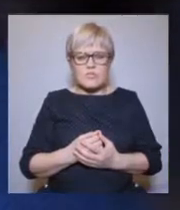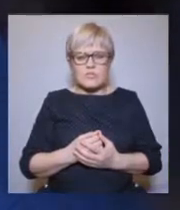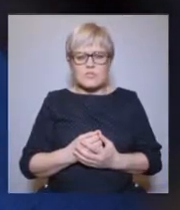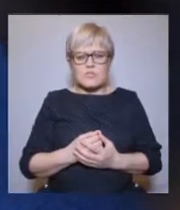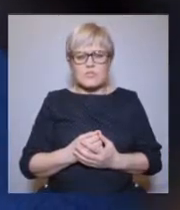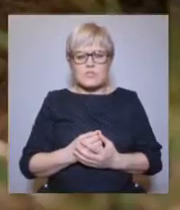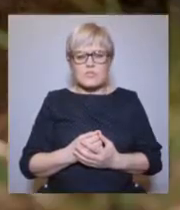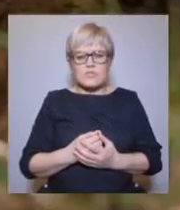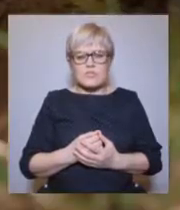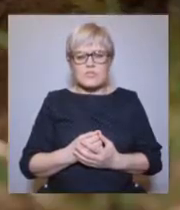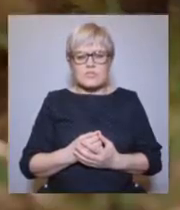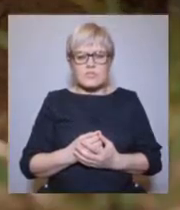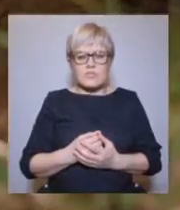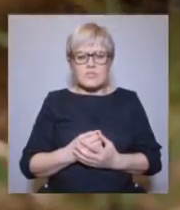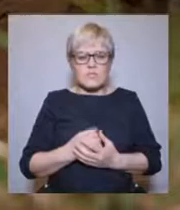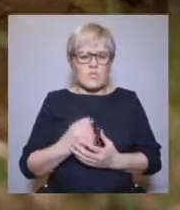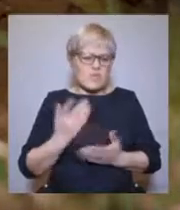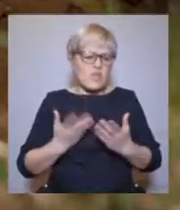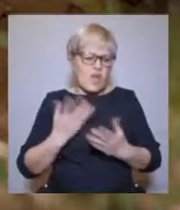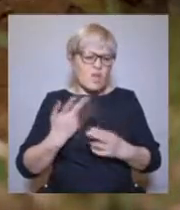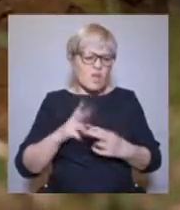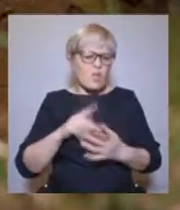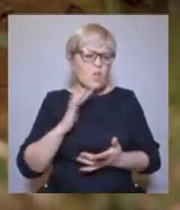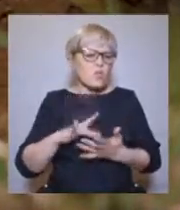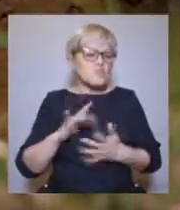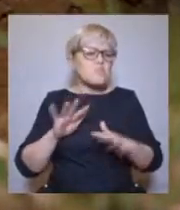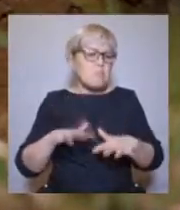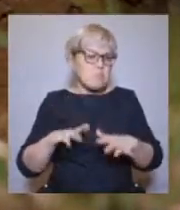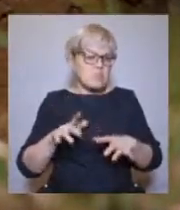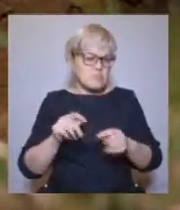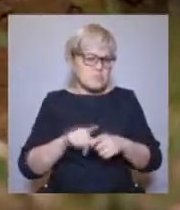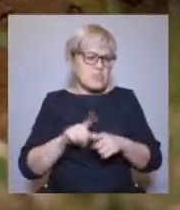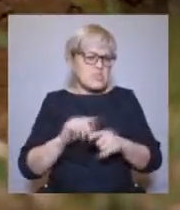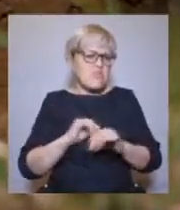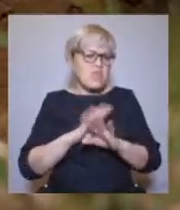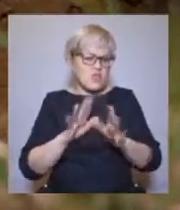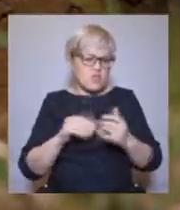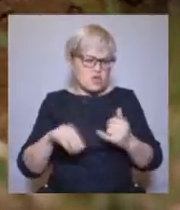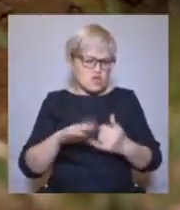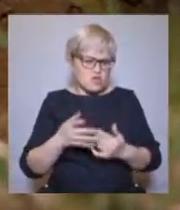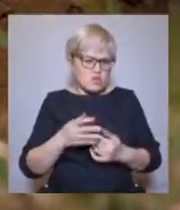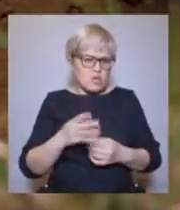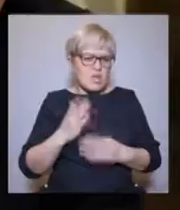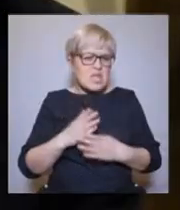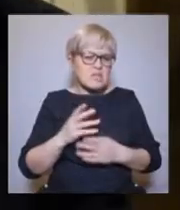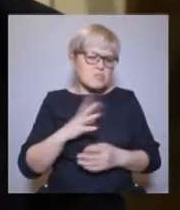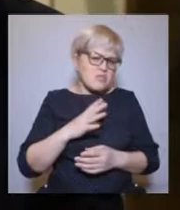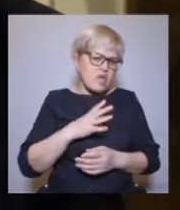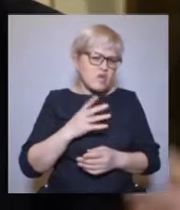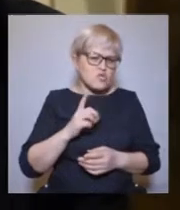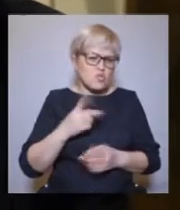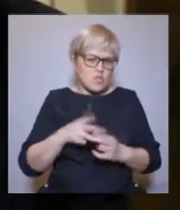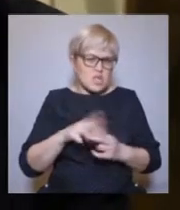Все-таки это было какое-то святилище территориальное, то есть возможно и